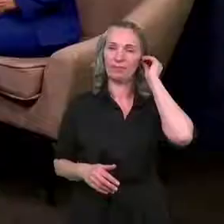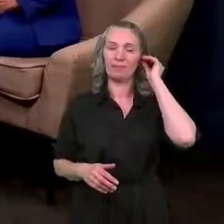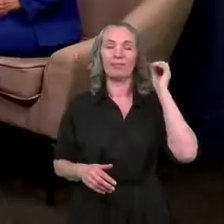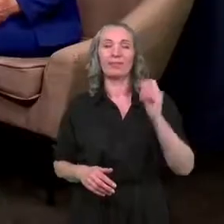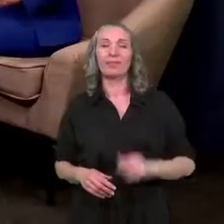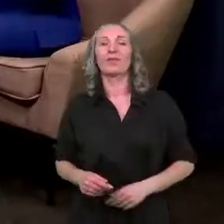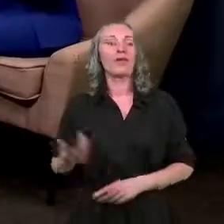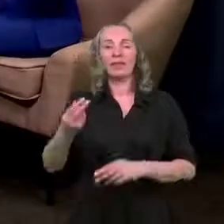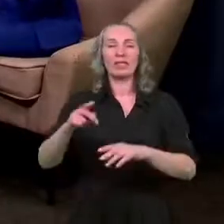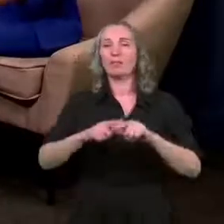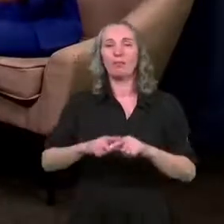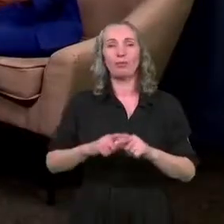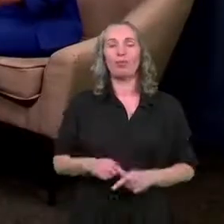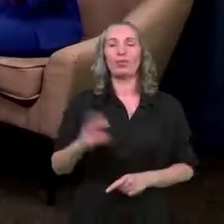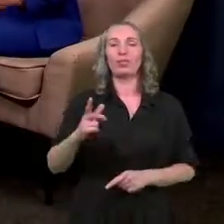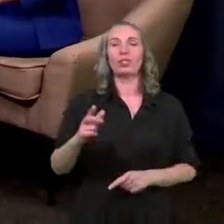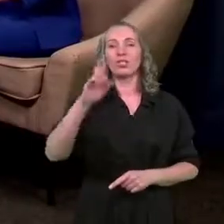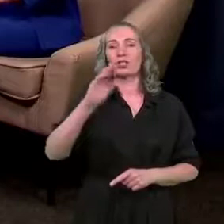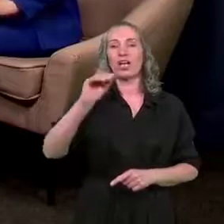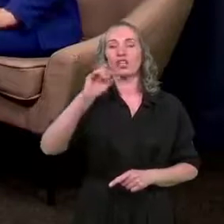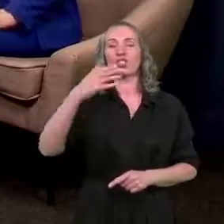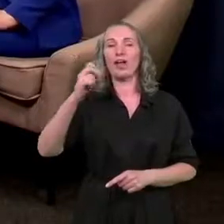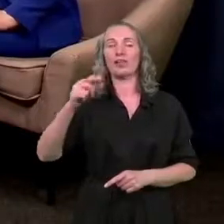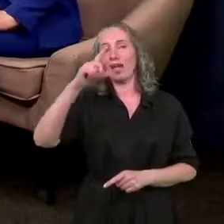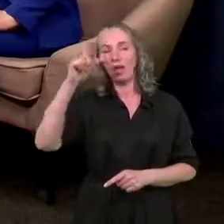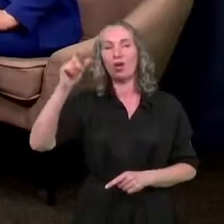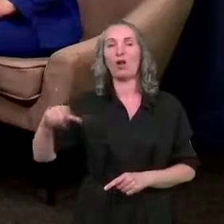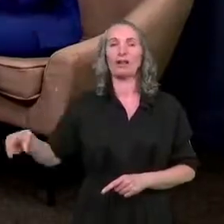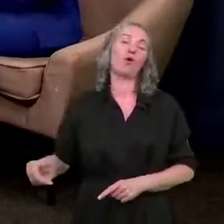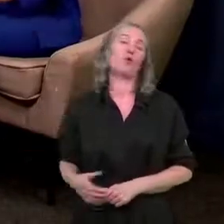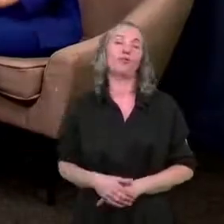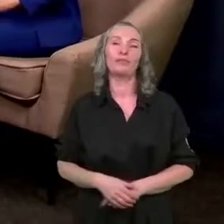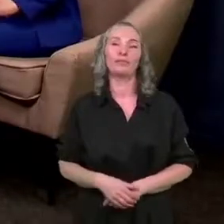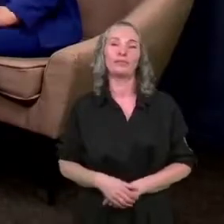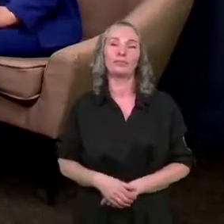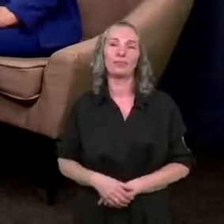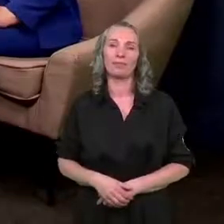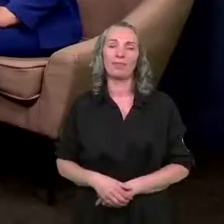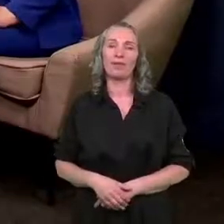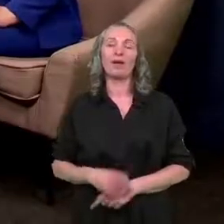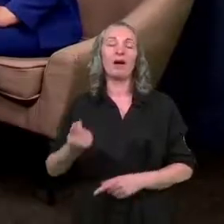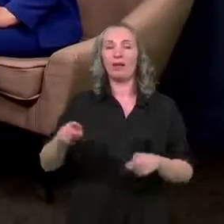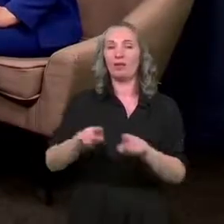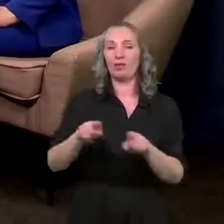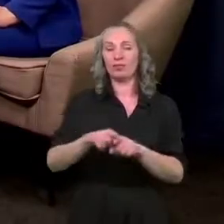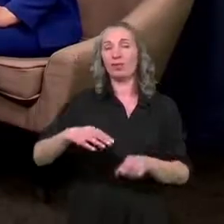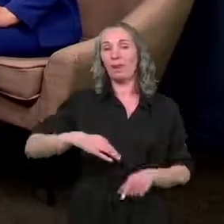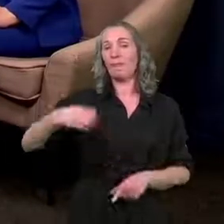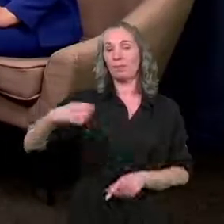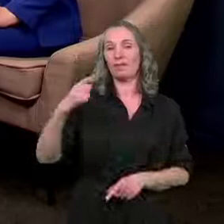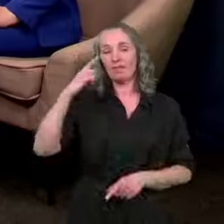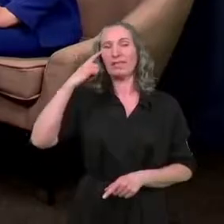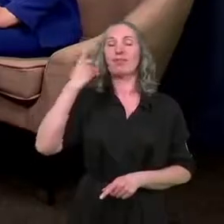nie spółki, tylko zrzeszenie lokatorów. Lokalne zrzeszenia lokatorów. Ale również też Pan Prezydent